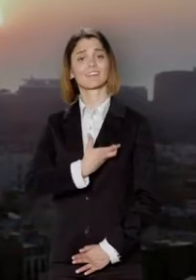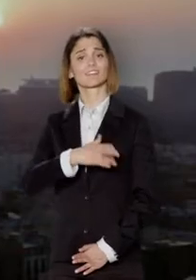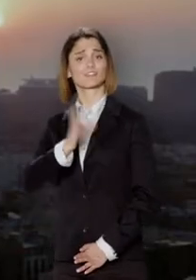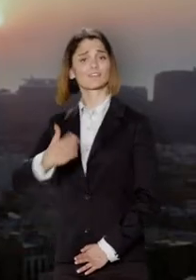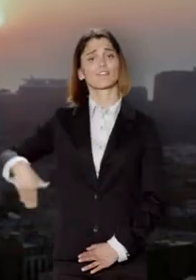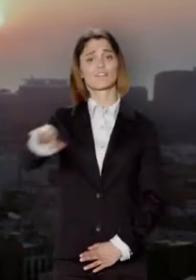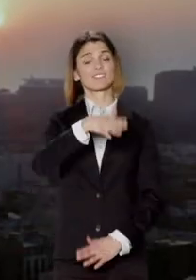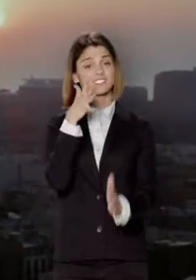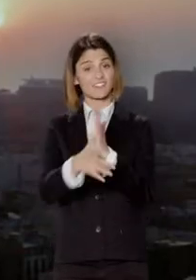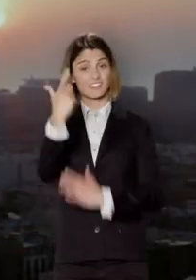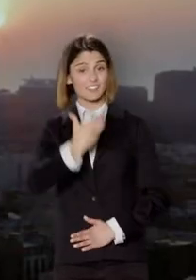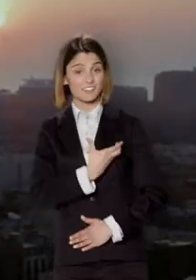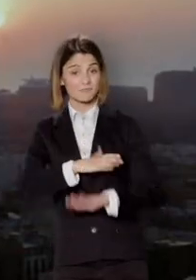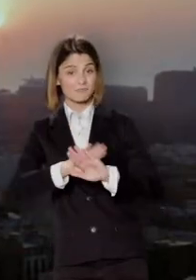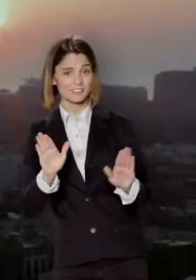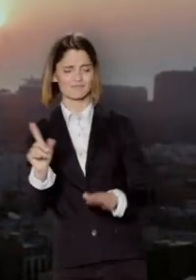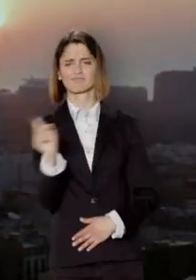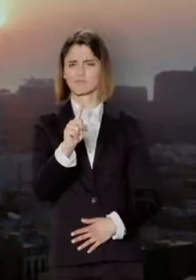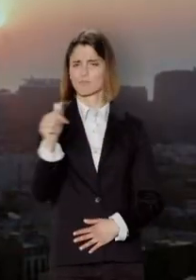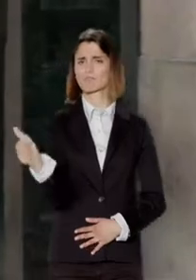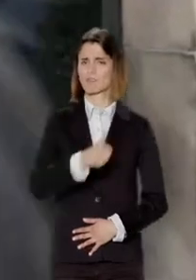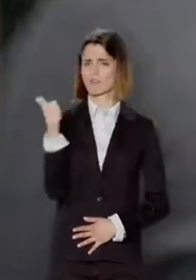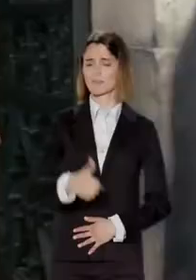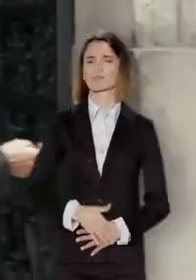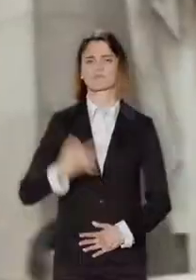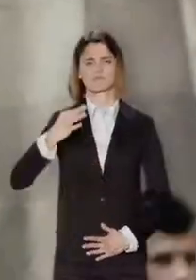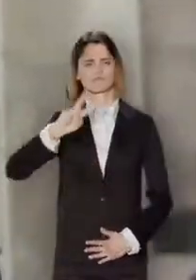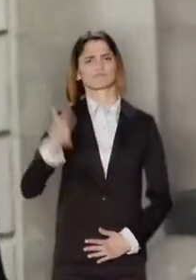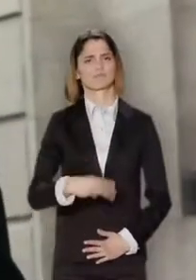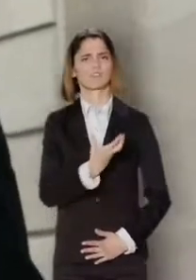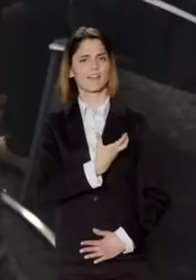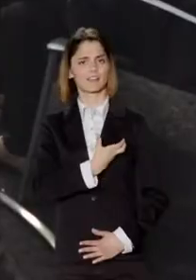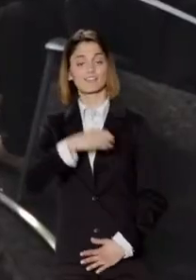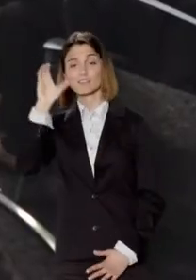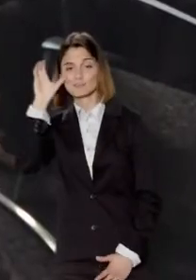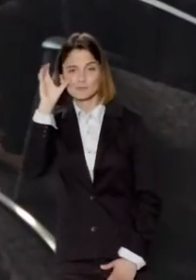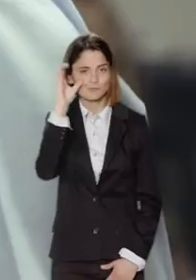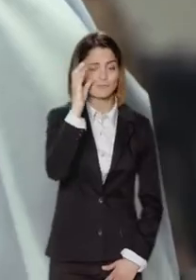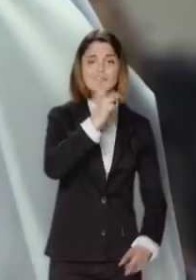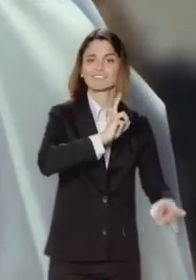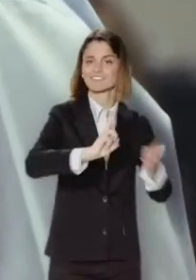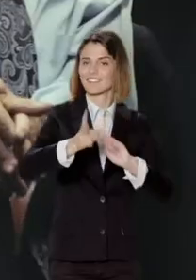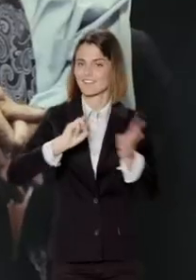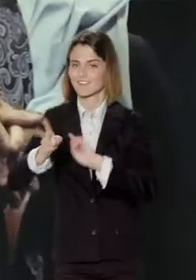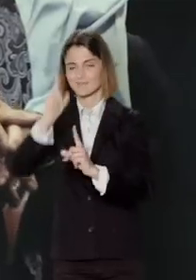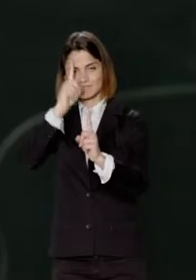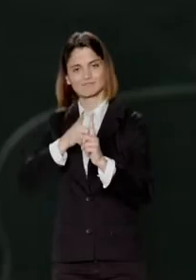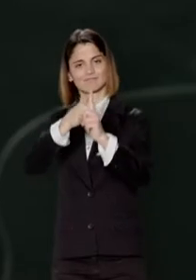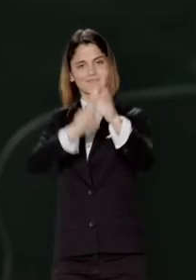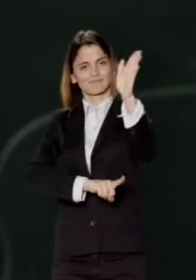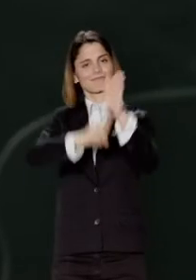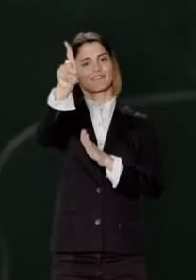Ser l'alcalde de tots és molt més que ser un alcalde. Cal fer d'alcalde. Escoltar tothom.